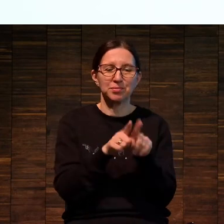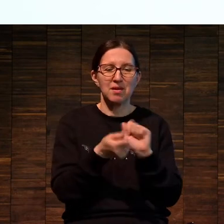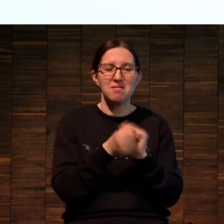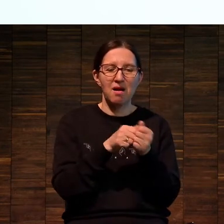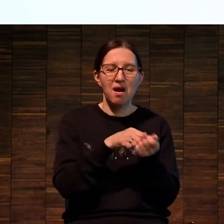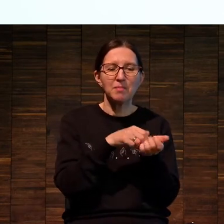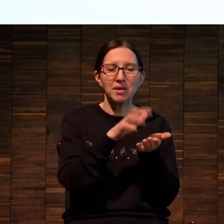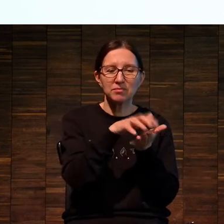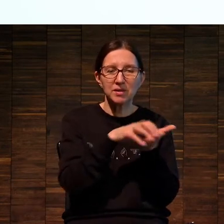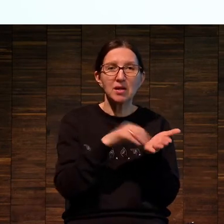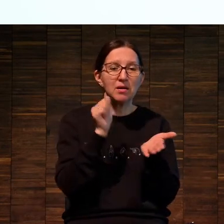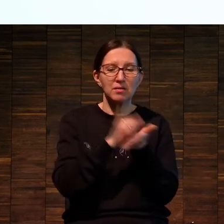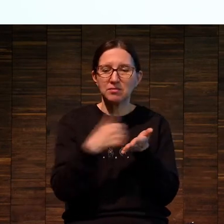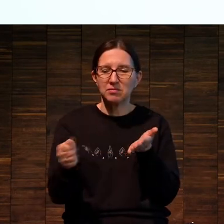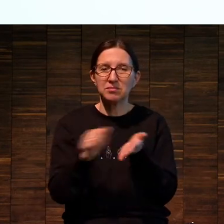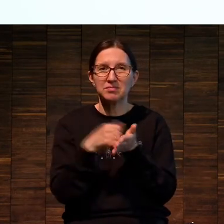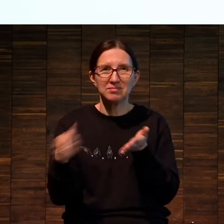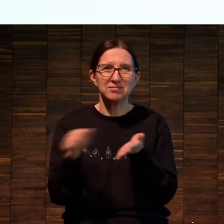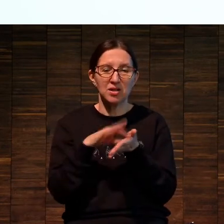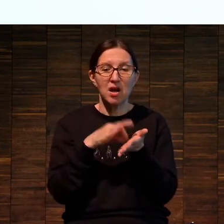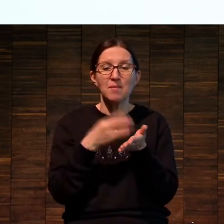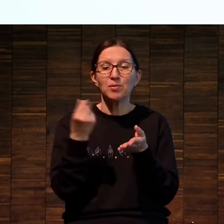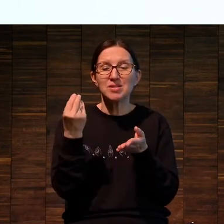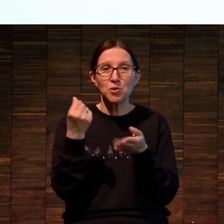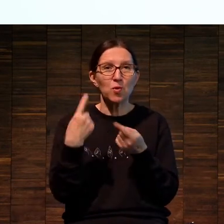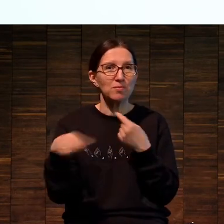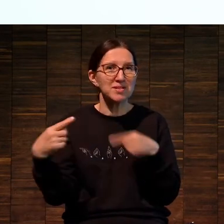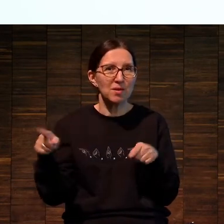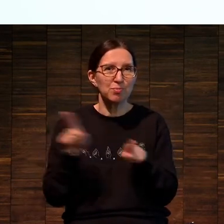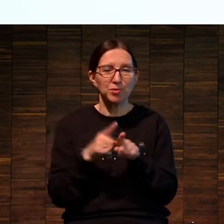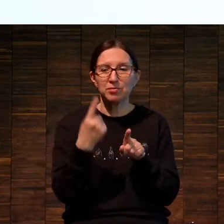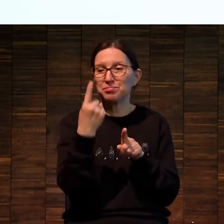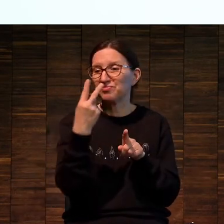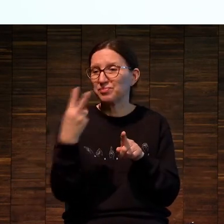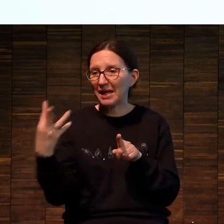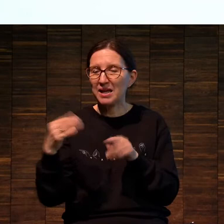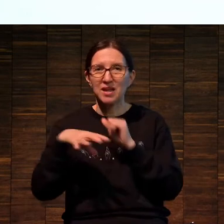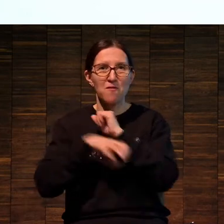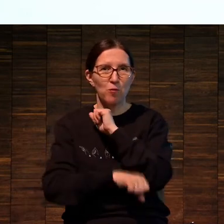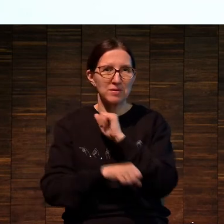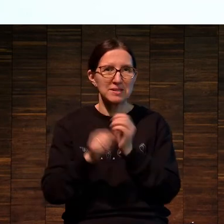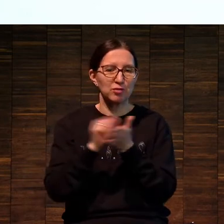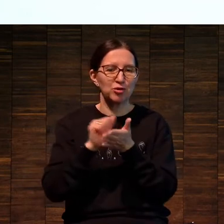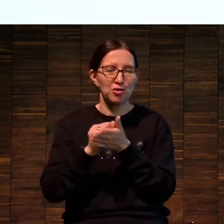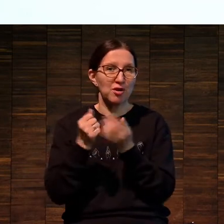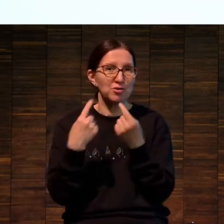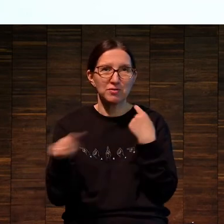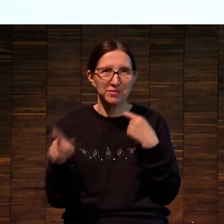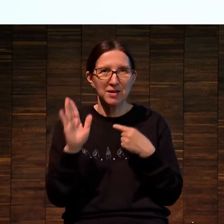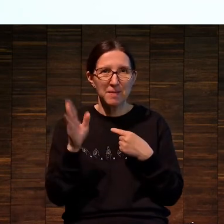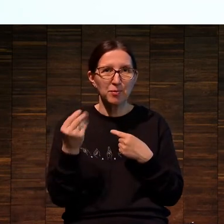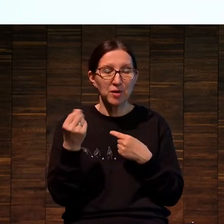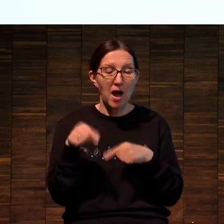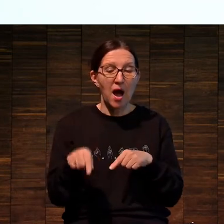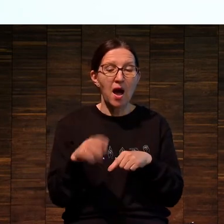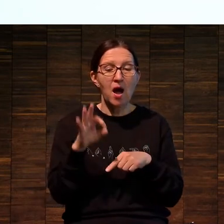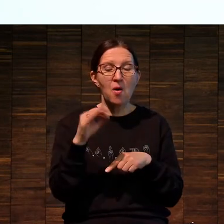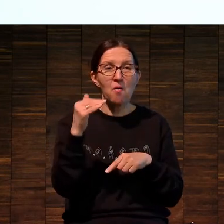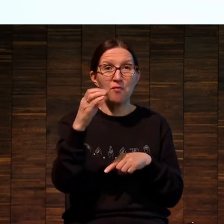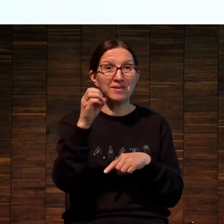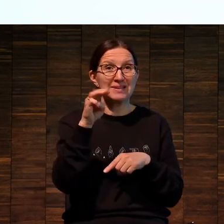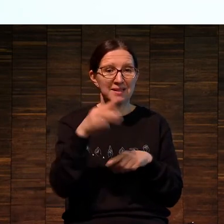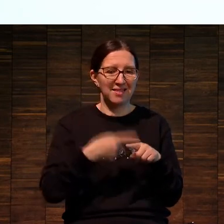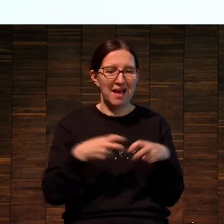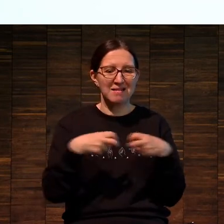изнашиваются. есть везде тиражи стойкость разные, везде это по-разному немножко, но вот овсет, он позволяет